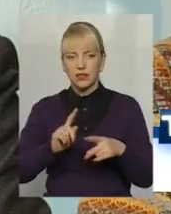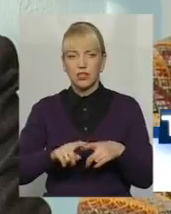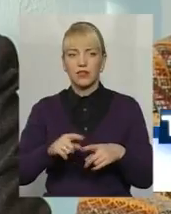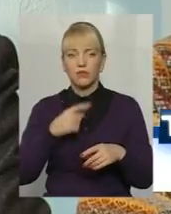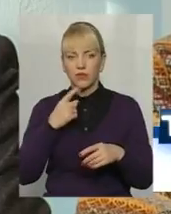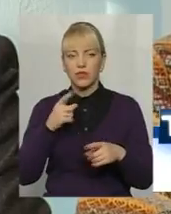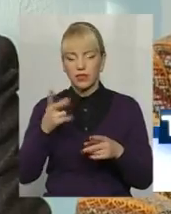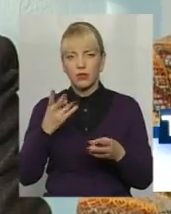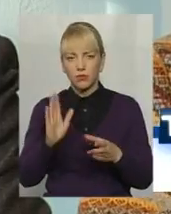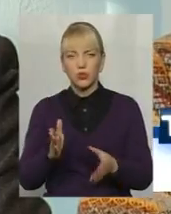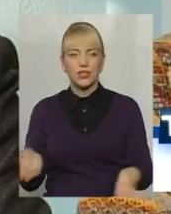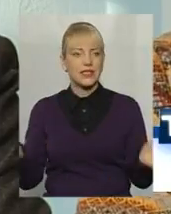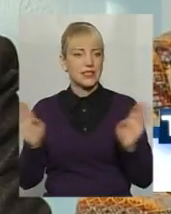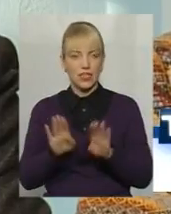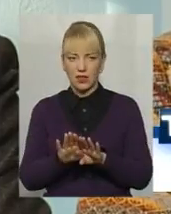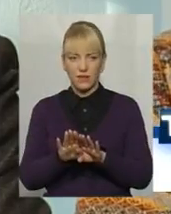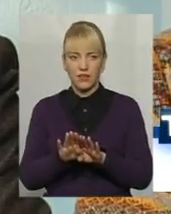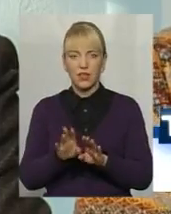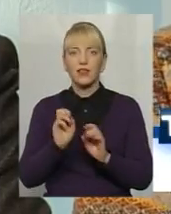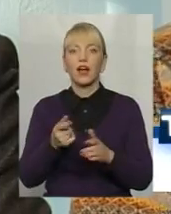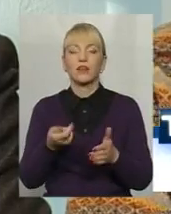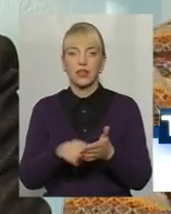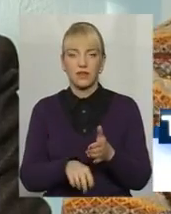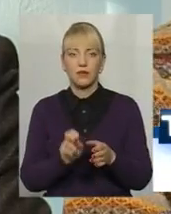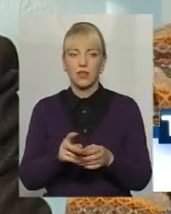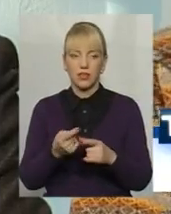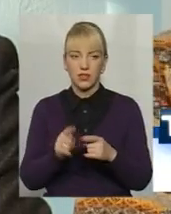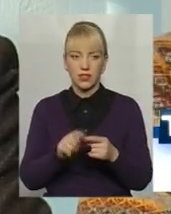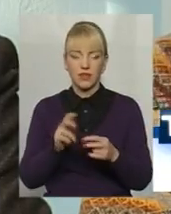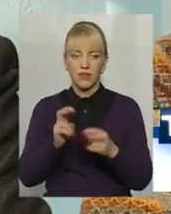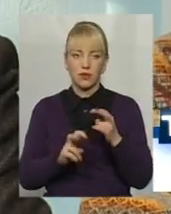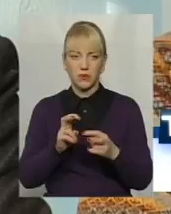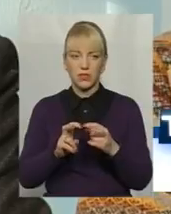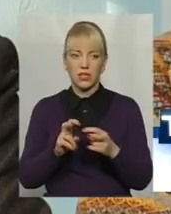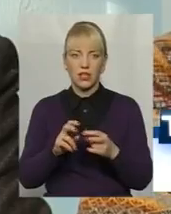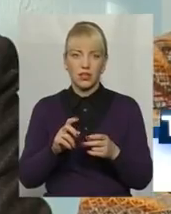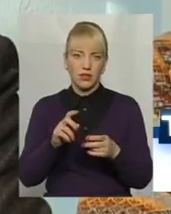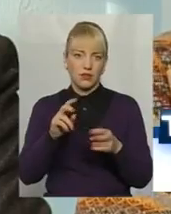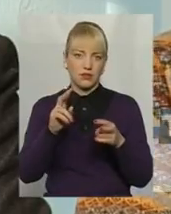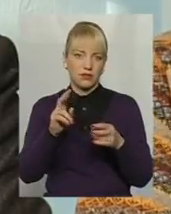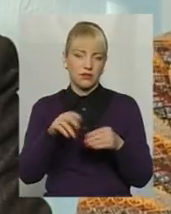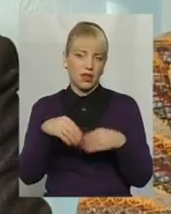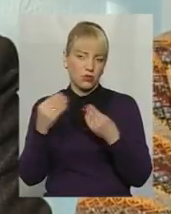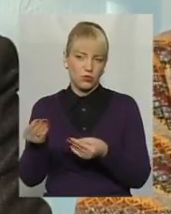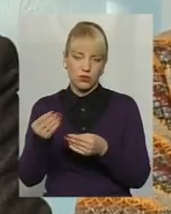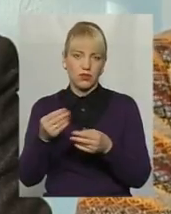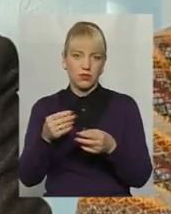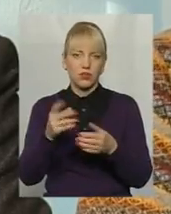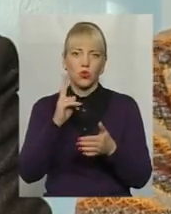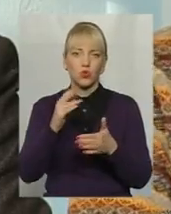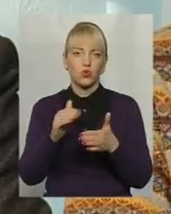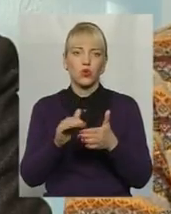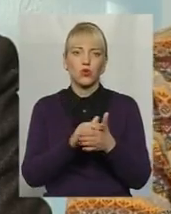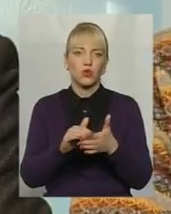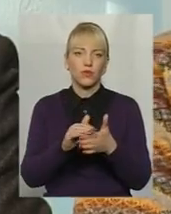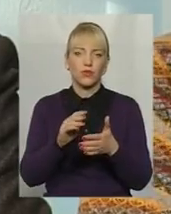прийдеться йому закриватися, але як ми закриваємо? Це виробництво чи торгівля переєструється на когось з рідні, близьких, друзів, знайомих,